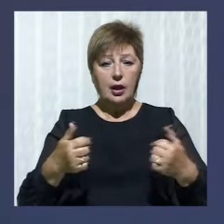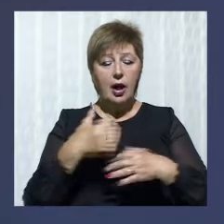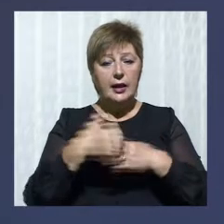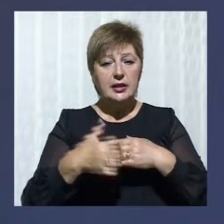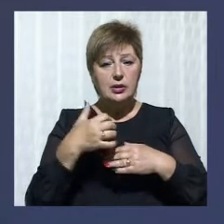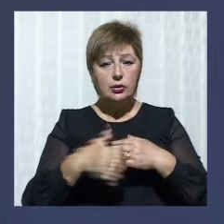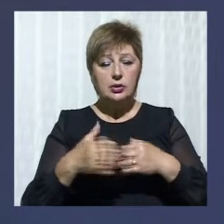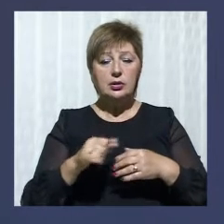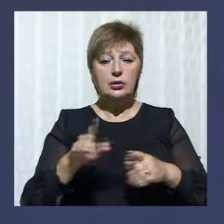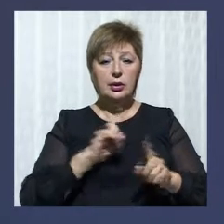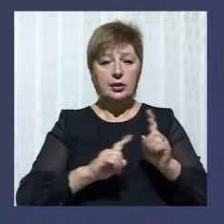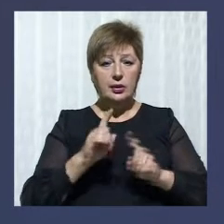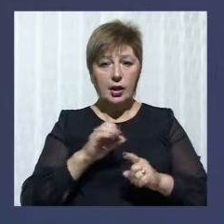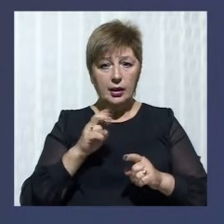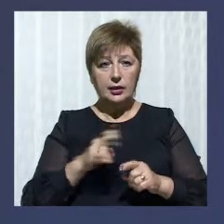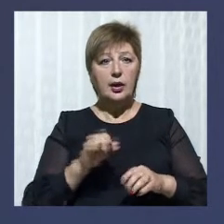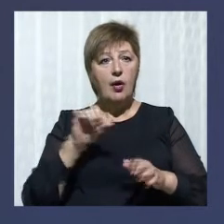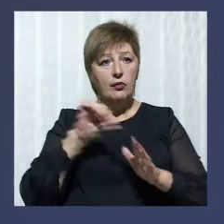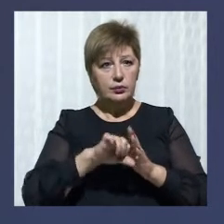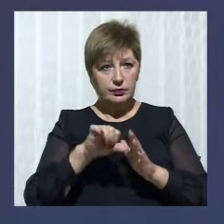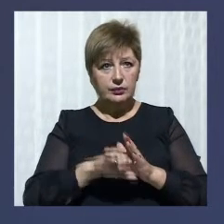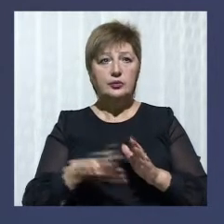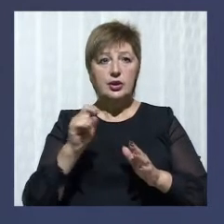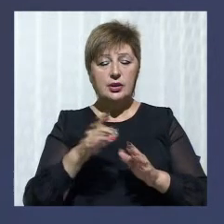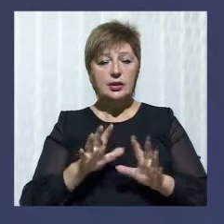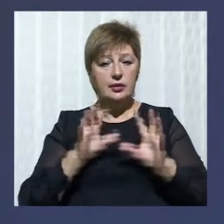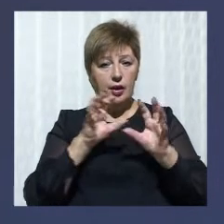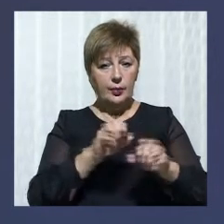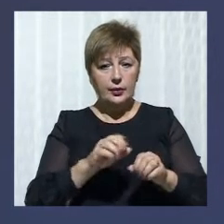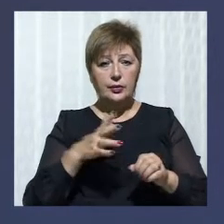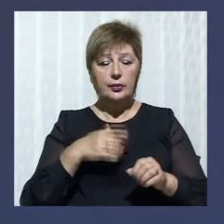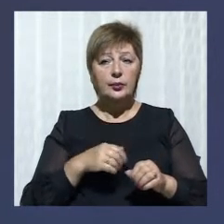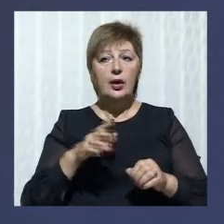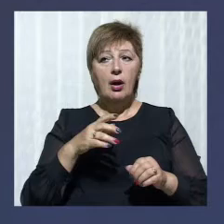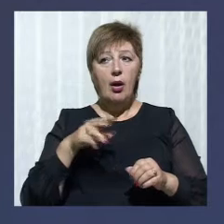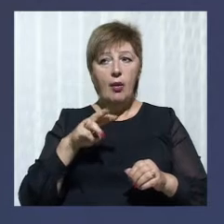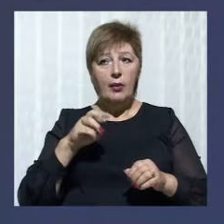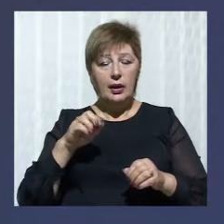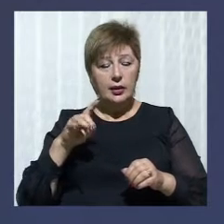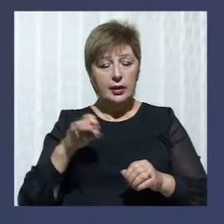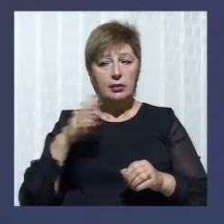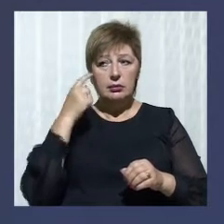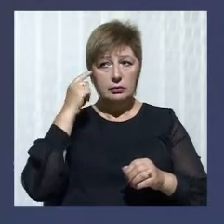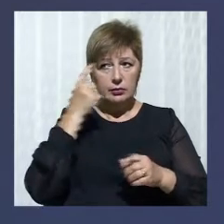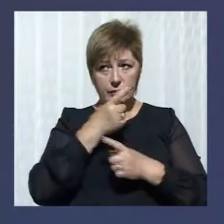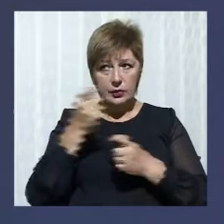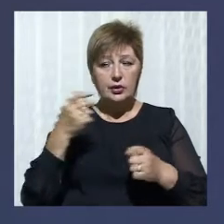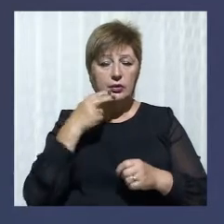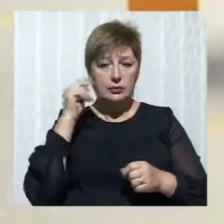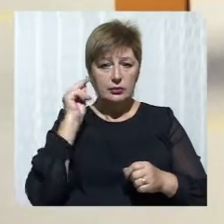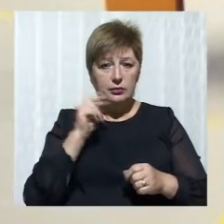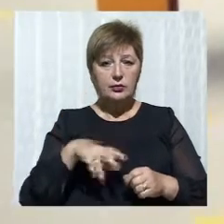причетності до нападу на доньку. 11 лютого Мангеру оголосили підозру в організації вбивства Катерини Ганзук.